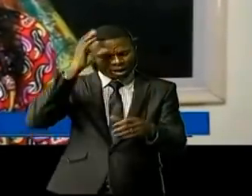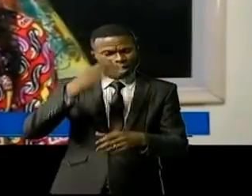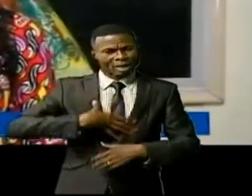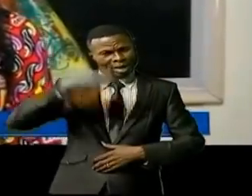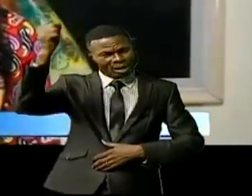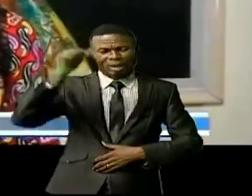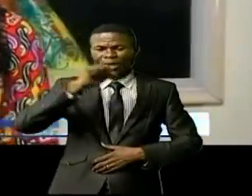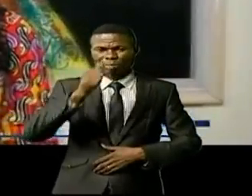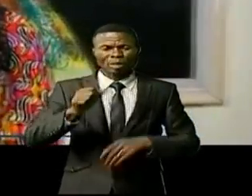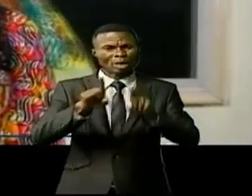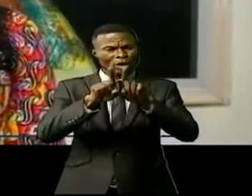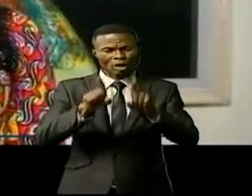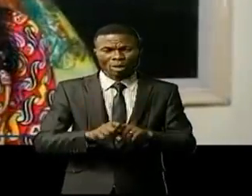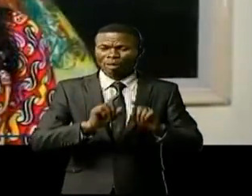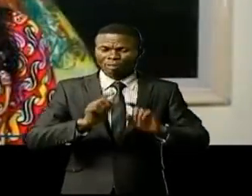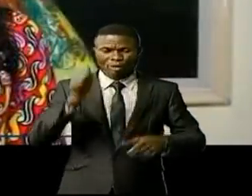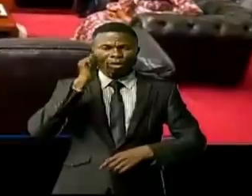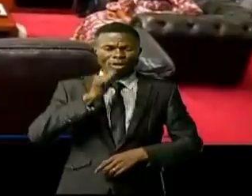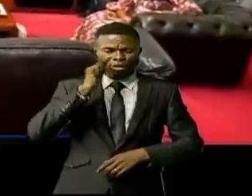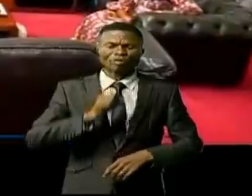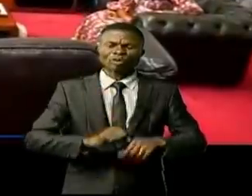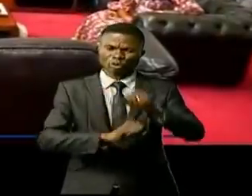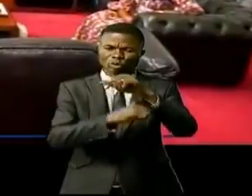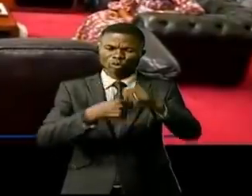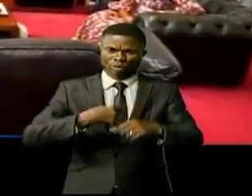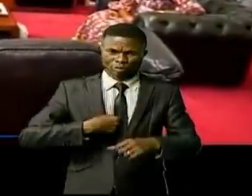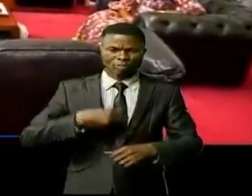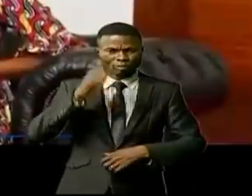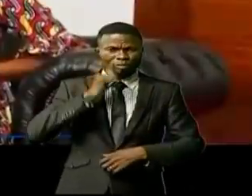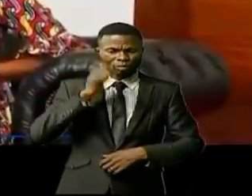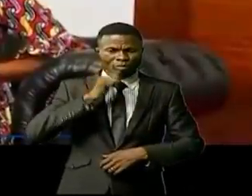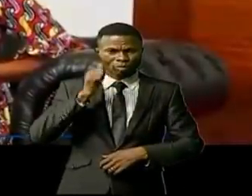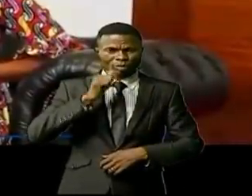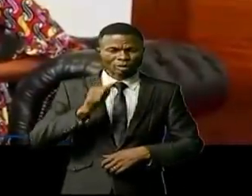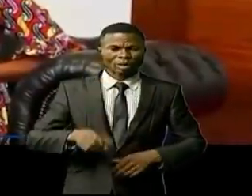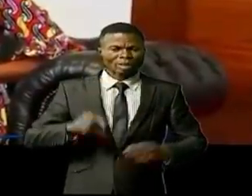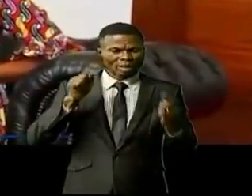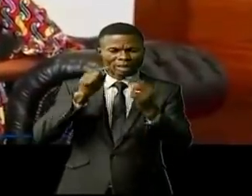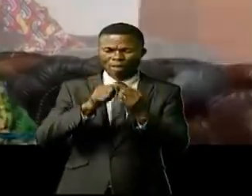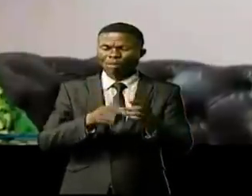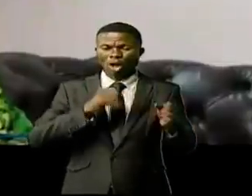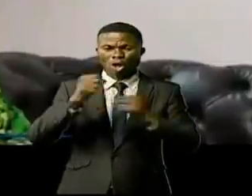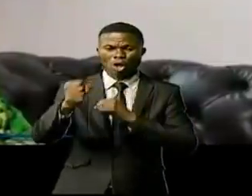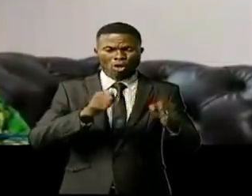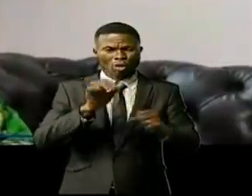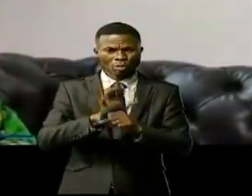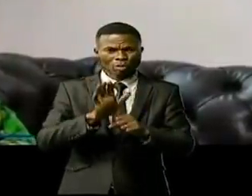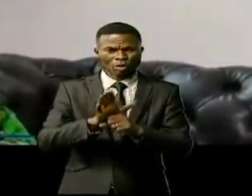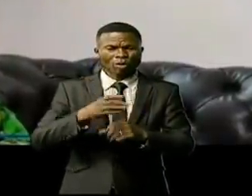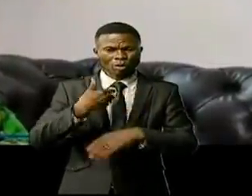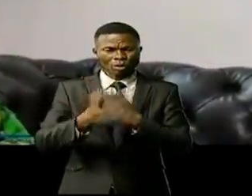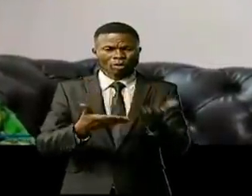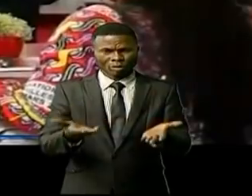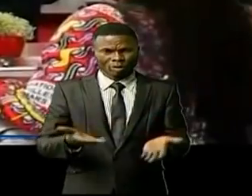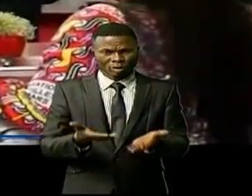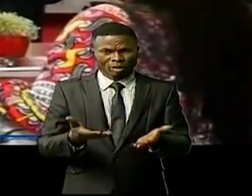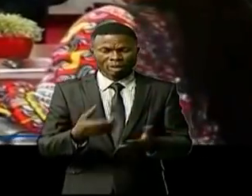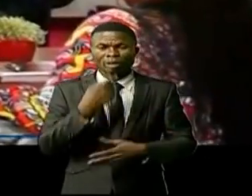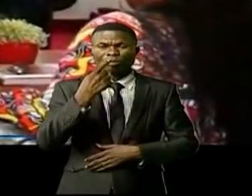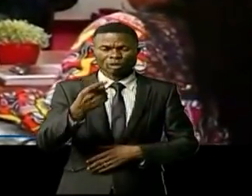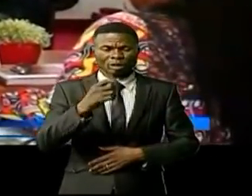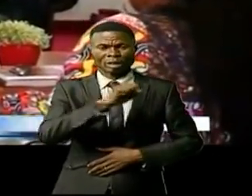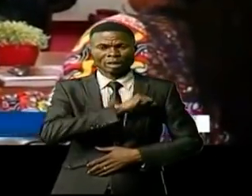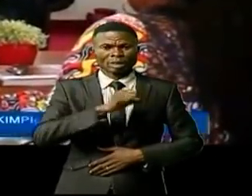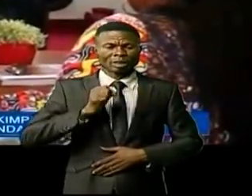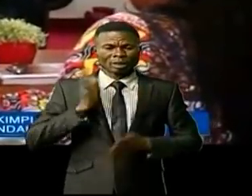drapeaux, n'importe où, qui va me soutenir. La vie est une perpétuelle lutte, un combat dans tout ce que nous faisons, a dit à son hôte